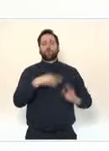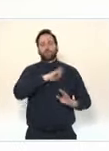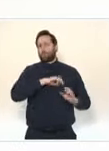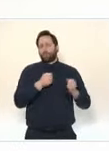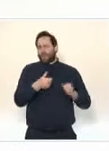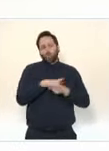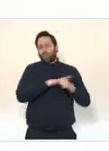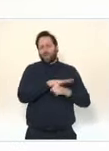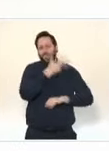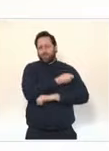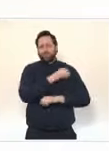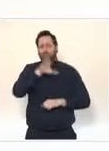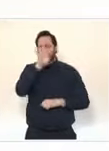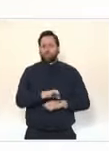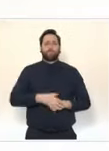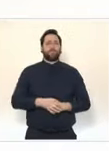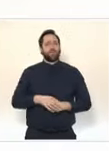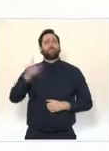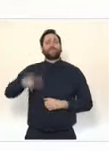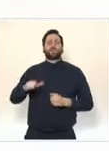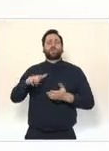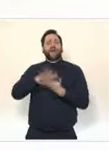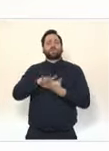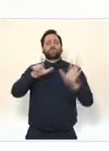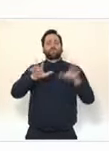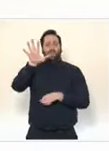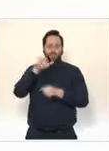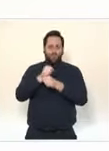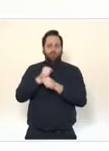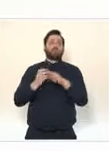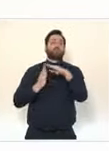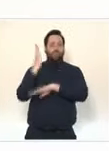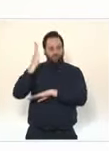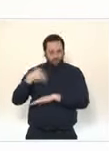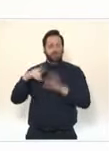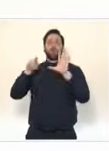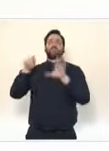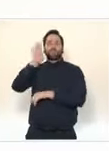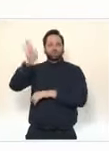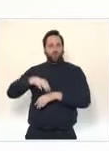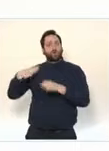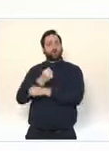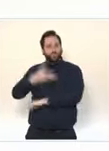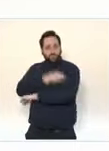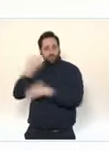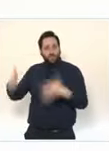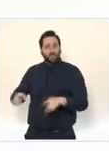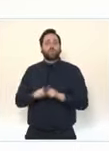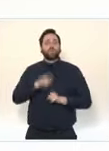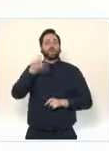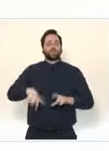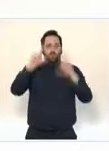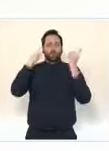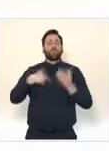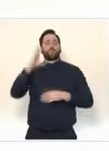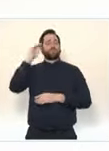concitoyens âgés de plus de 75 ans, 70 % des professionnels de santé ont aujourd'hui reçu